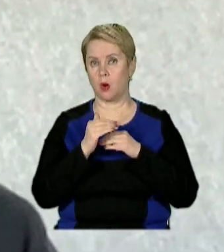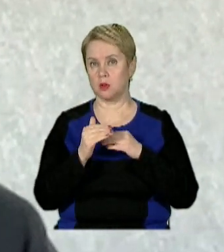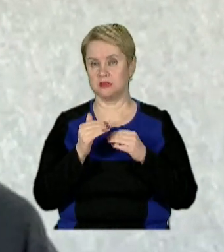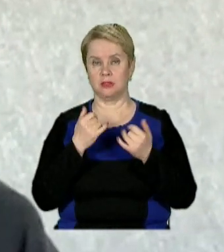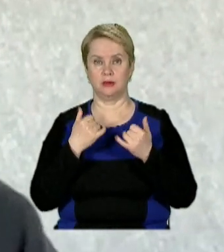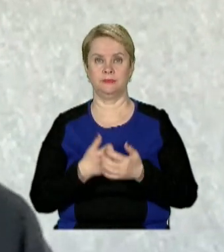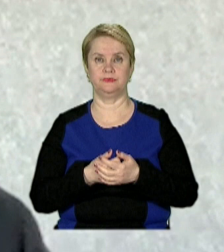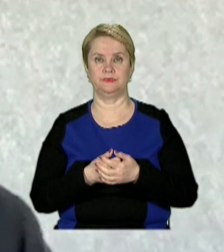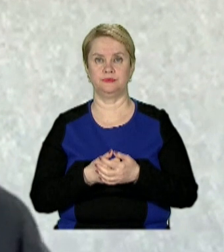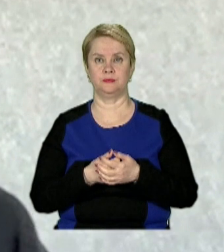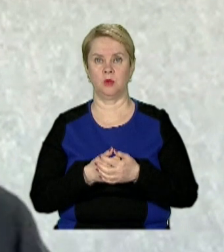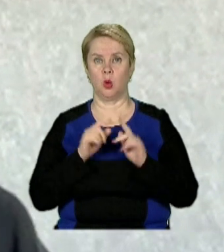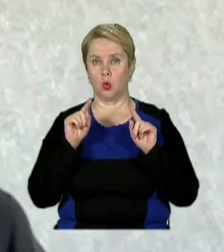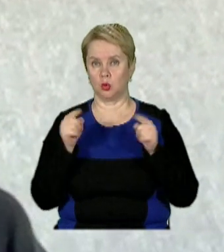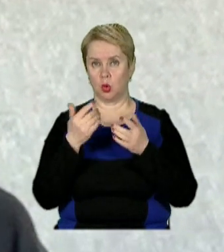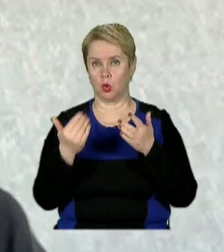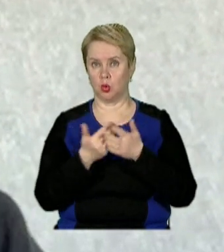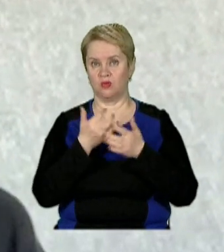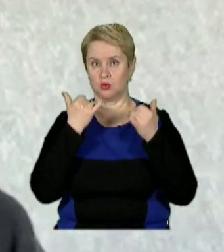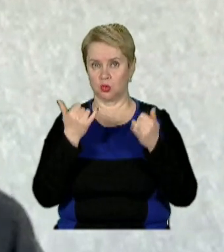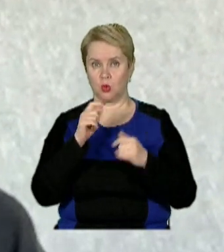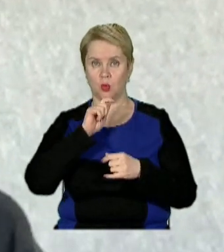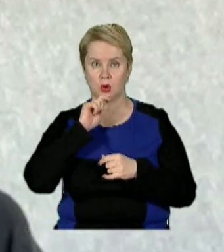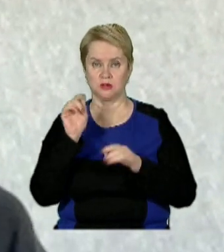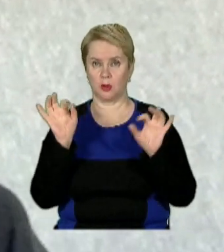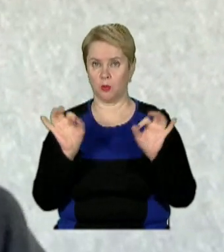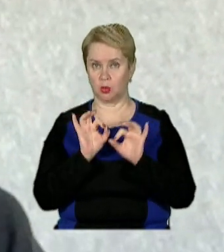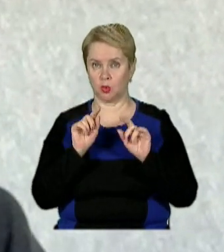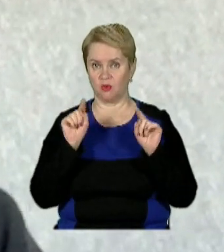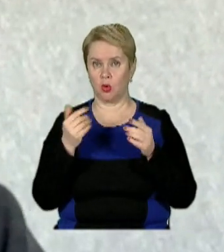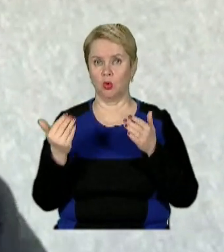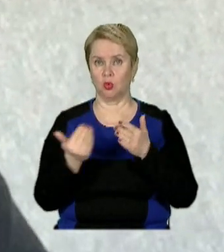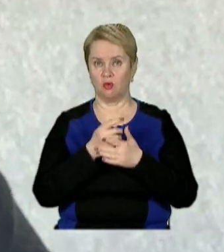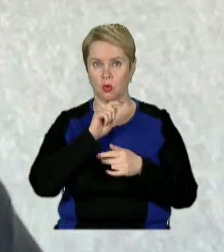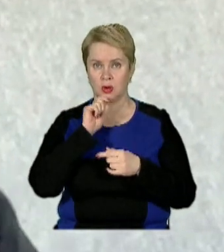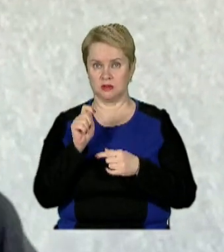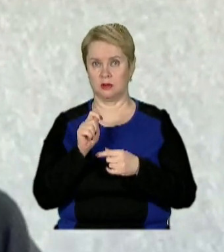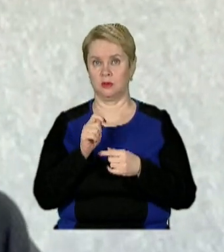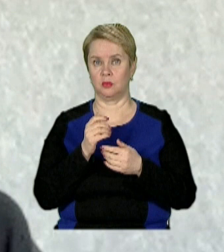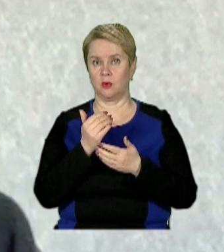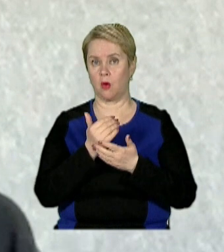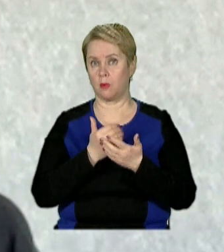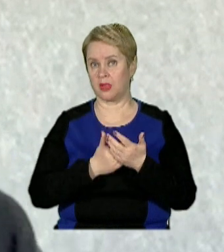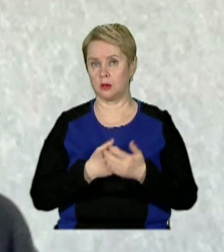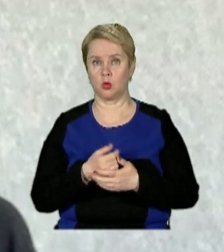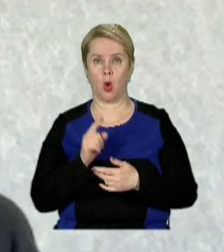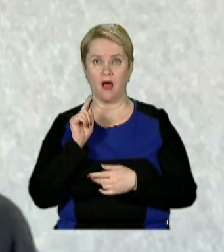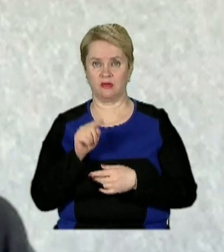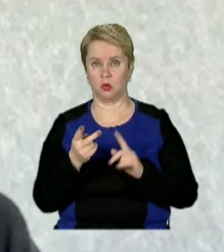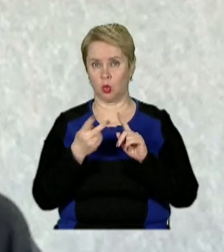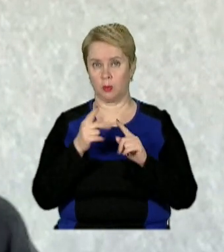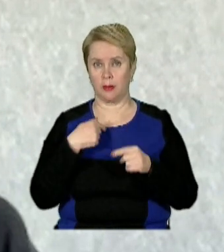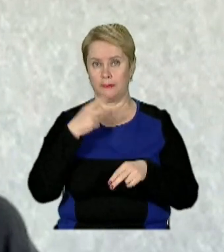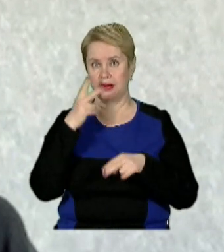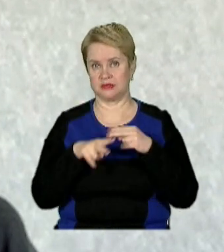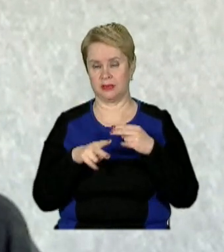утворення нової сучасної української музики, утворення нового українського контенту, а вдруге ми